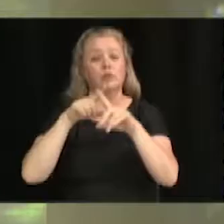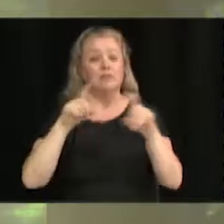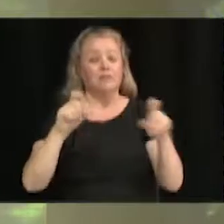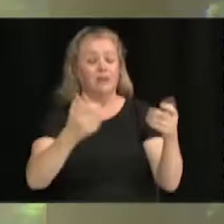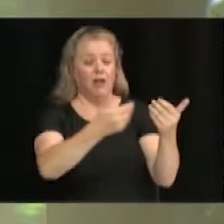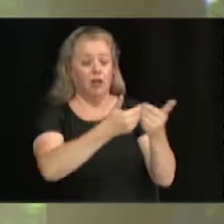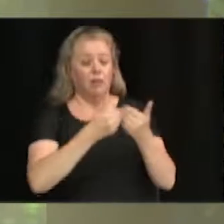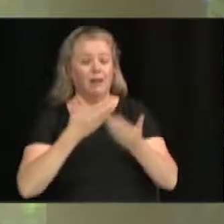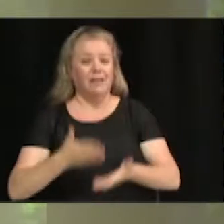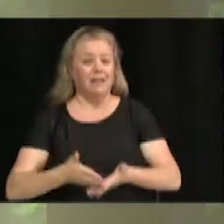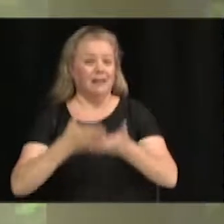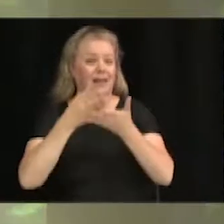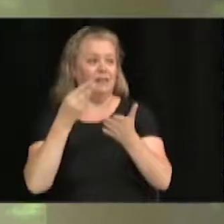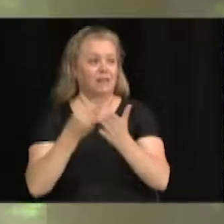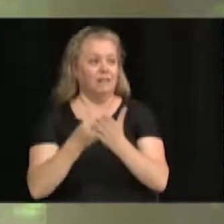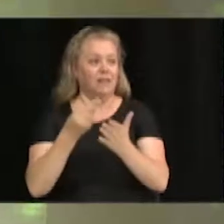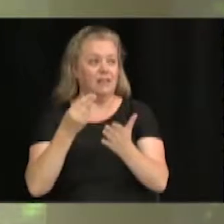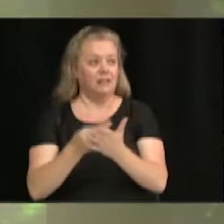financière.